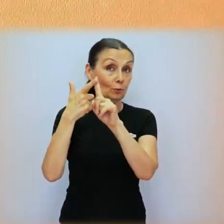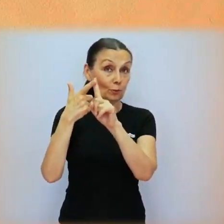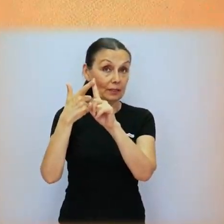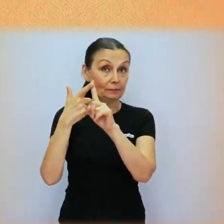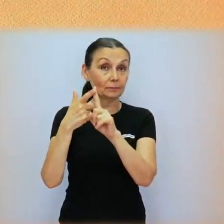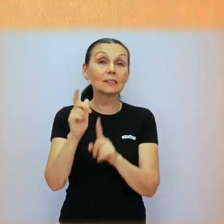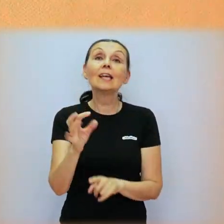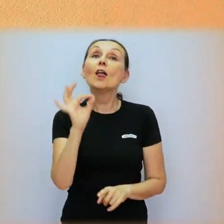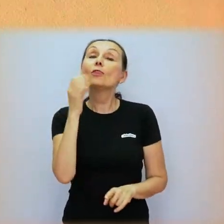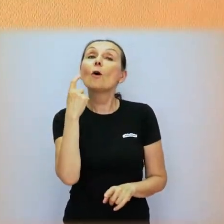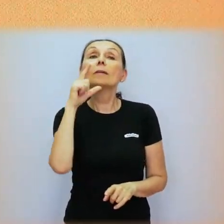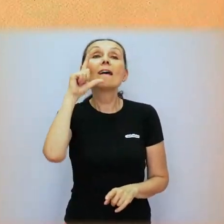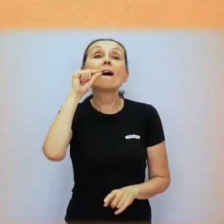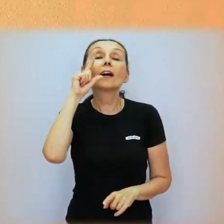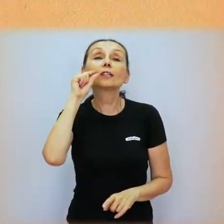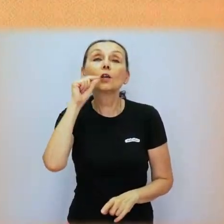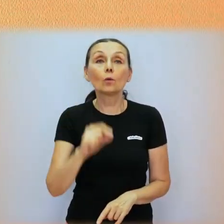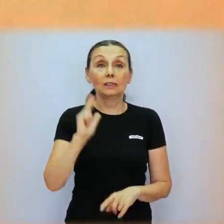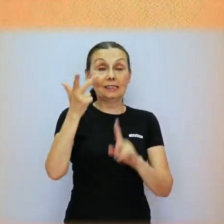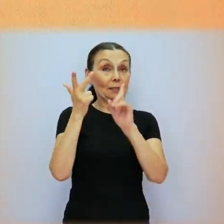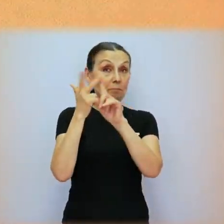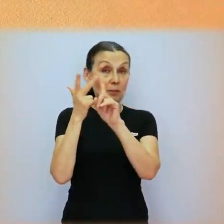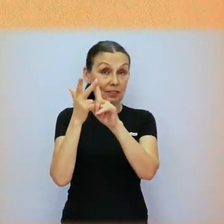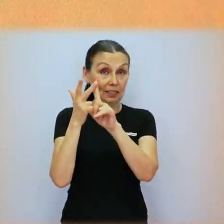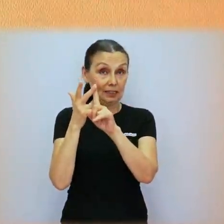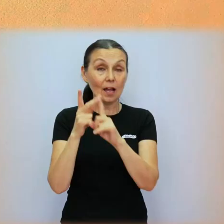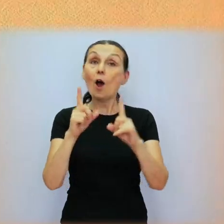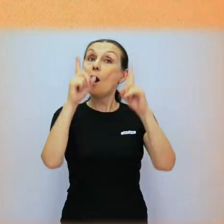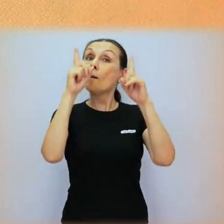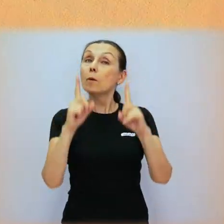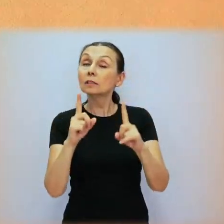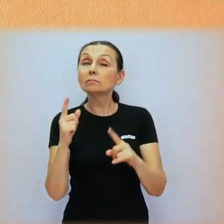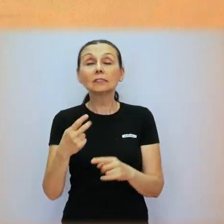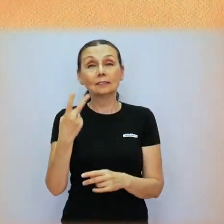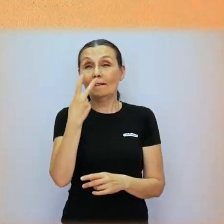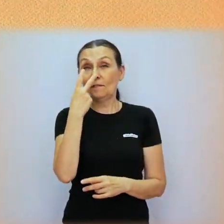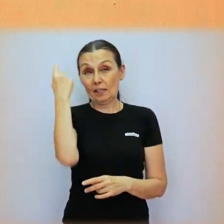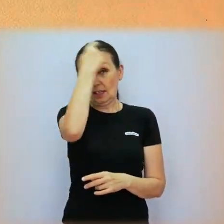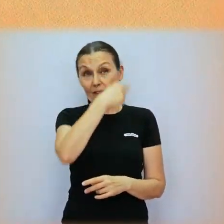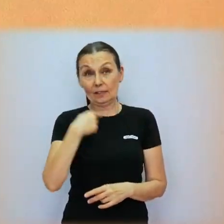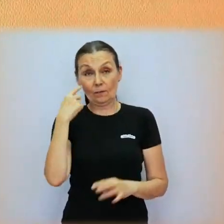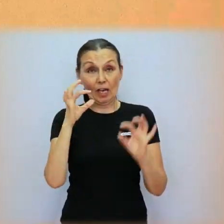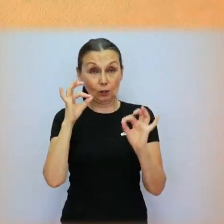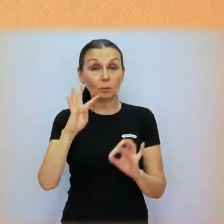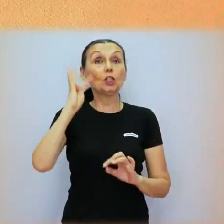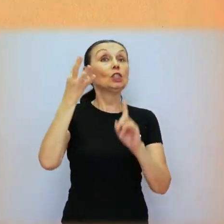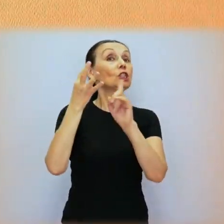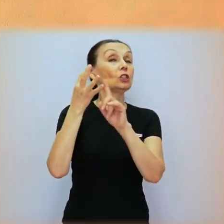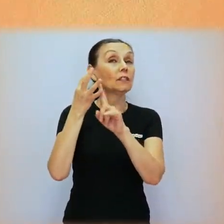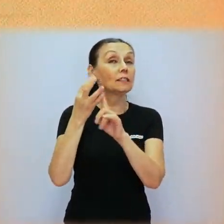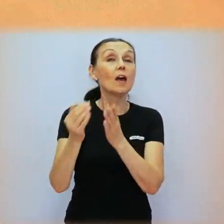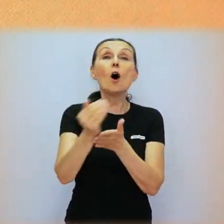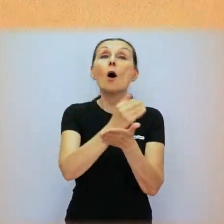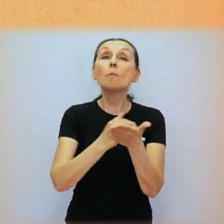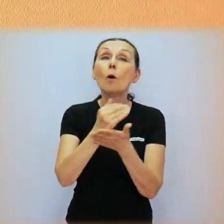kontakt. Po druhé, výrazne artikulujte. Po tretie, postavte sa tak, aby vás bolo